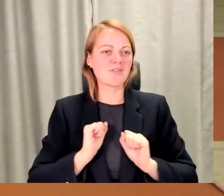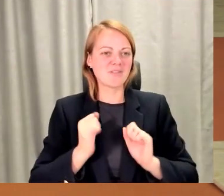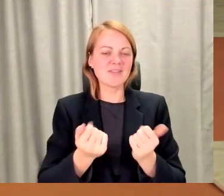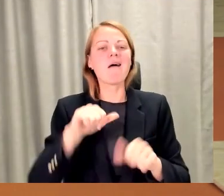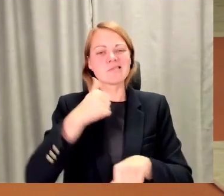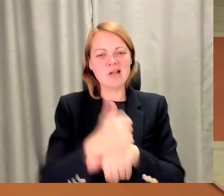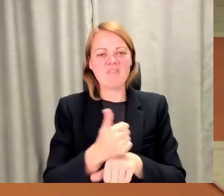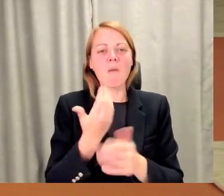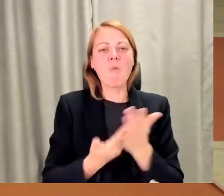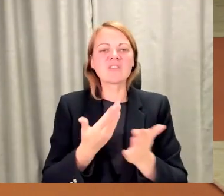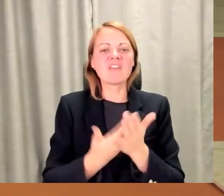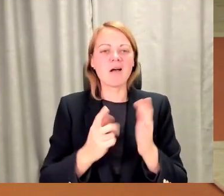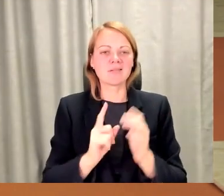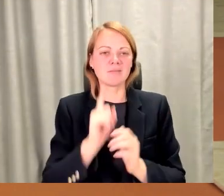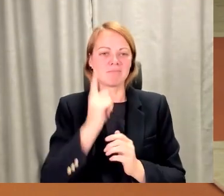Jā, paldies!